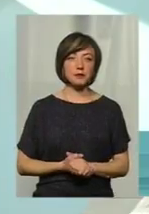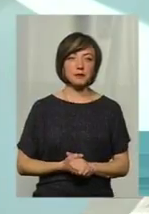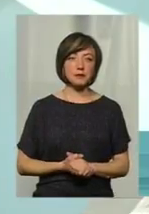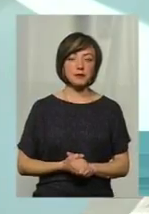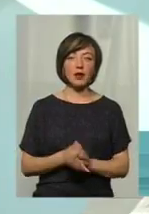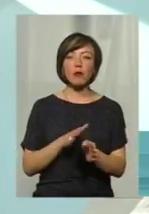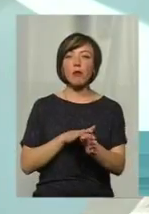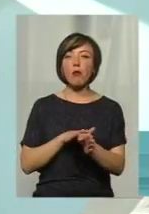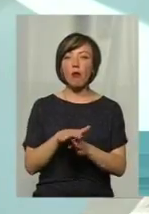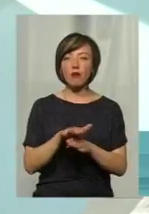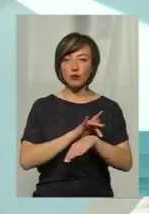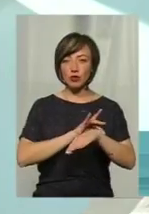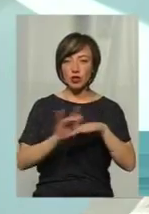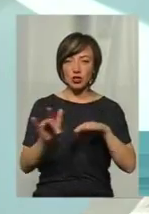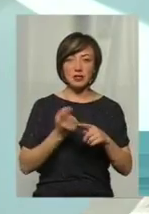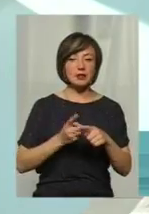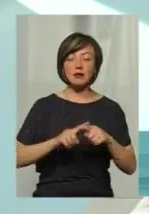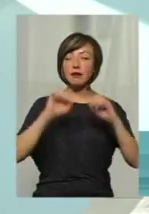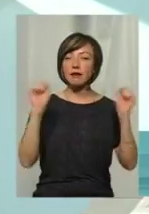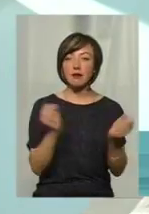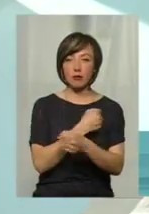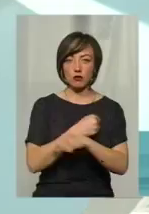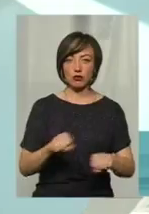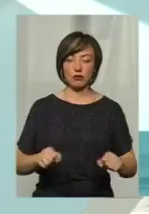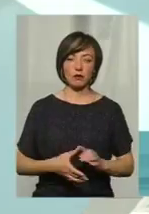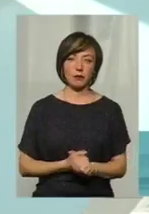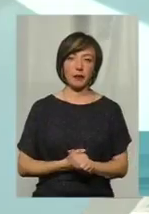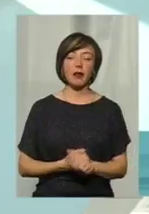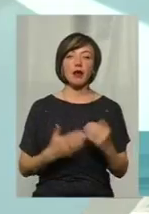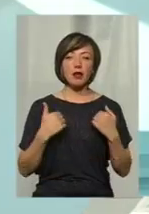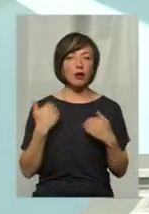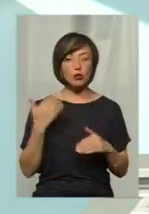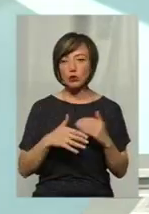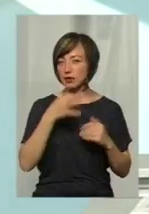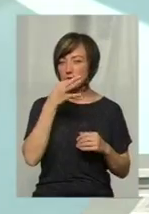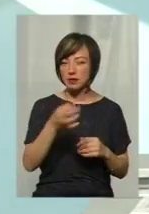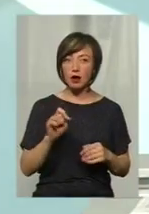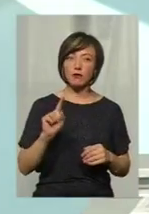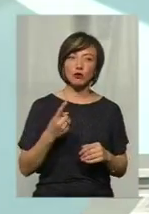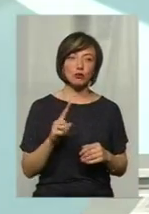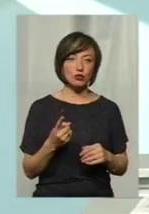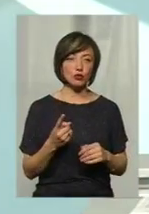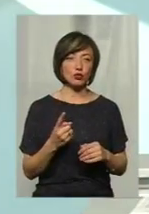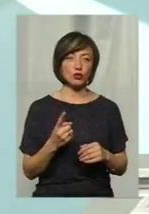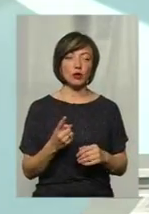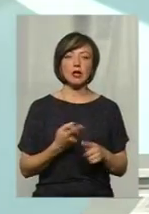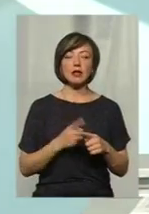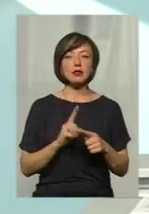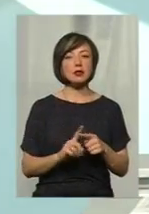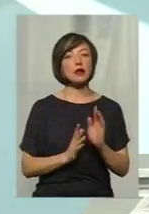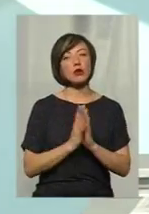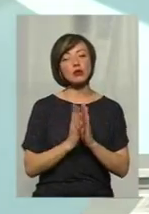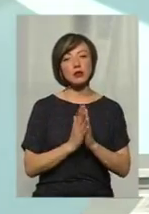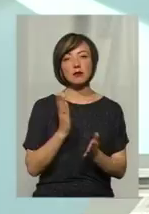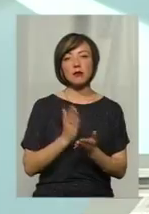Повністю знищити – це нереально. Повністю. Я вже сказав, тому що дані рослини